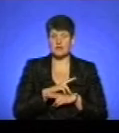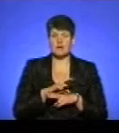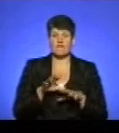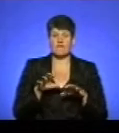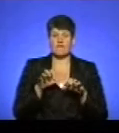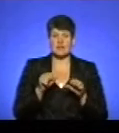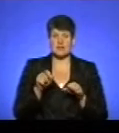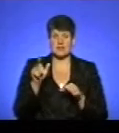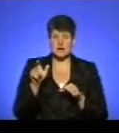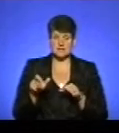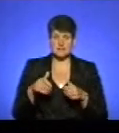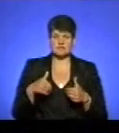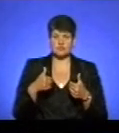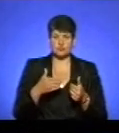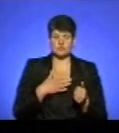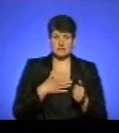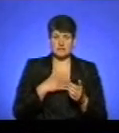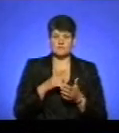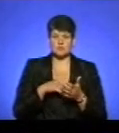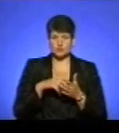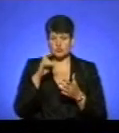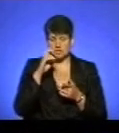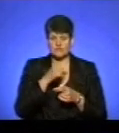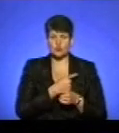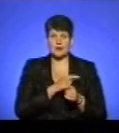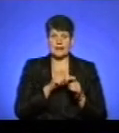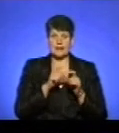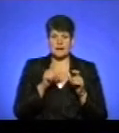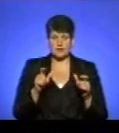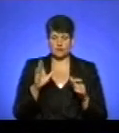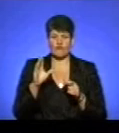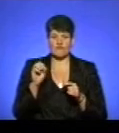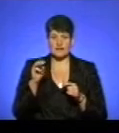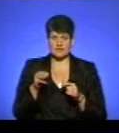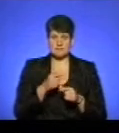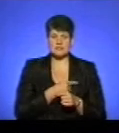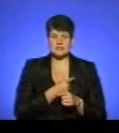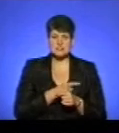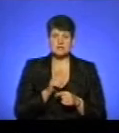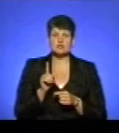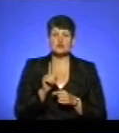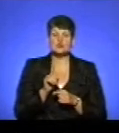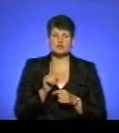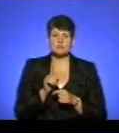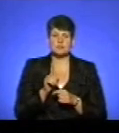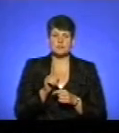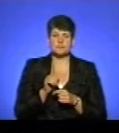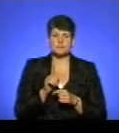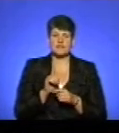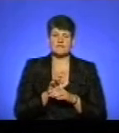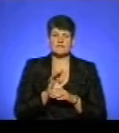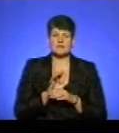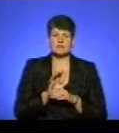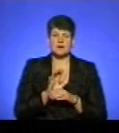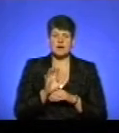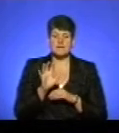кішки звернувся до нас в міську державну лікарню ветеринарної медицини, щоб відправити